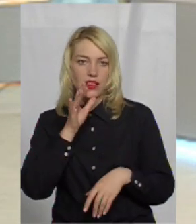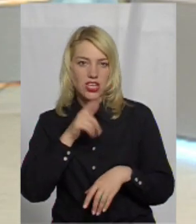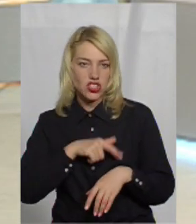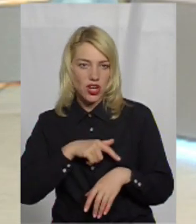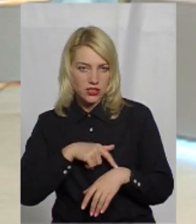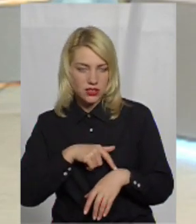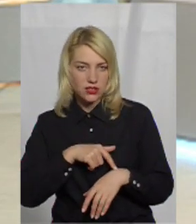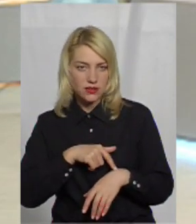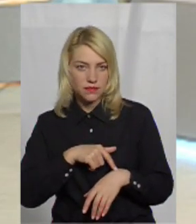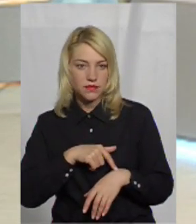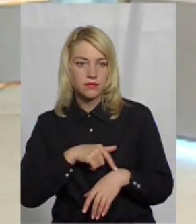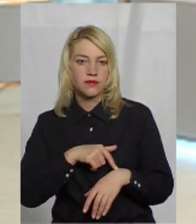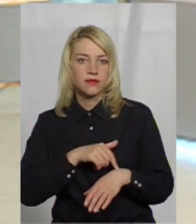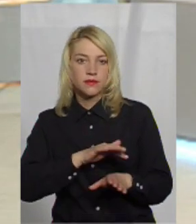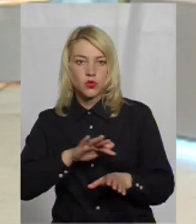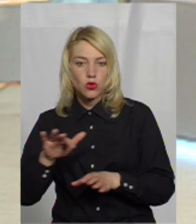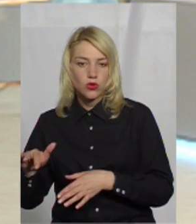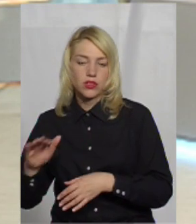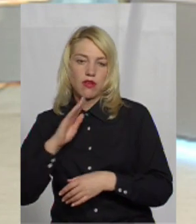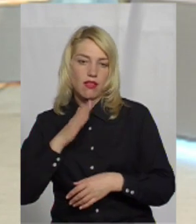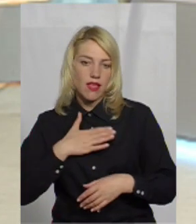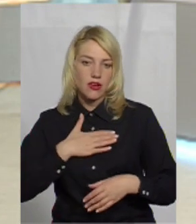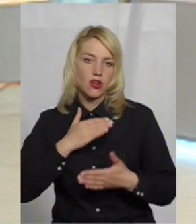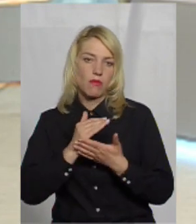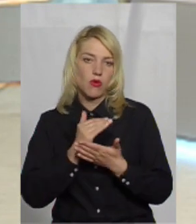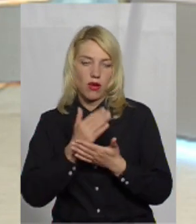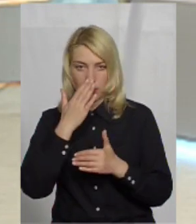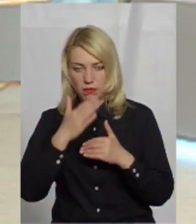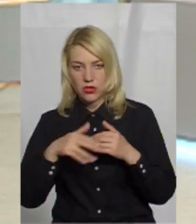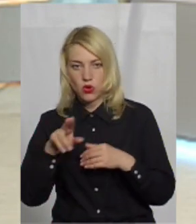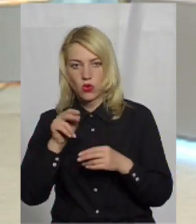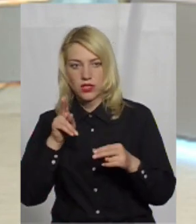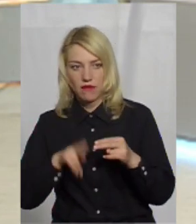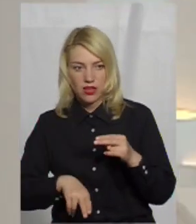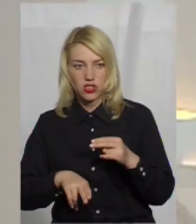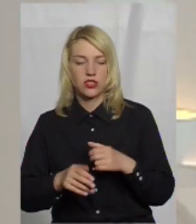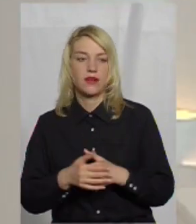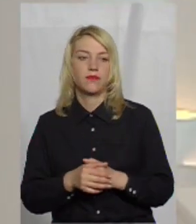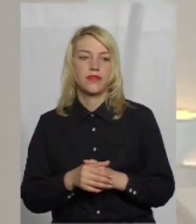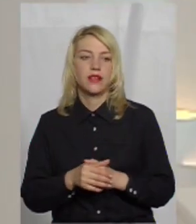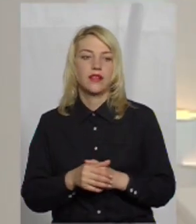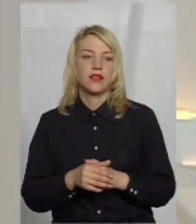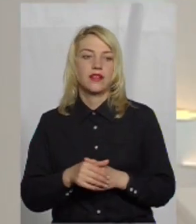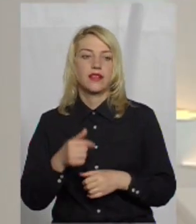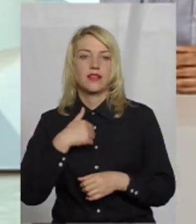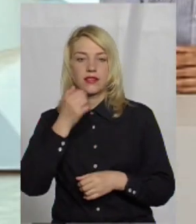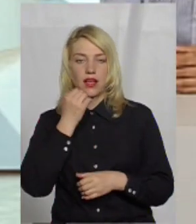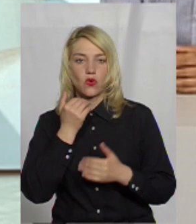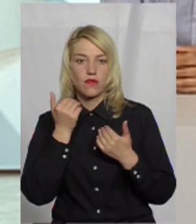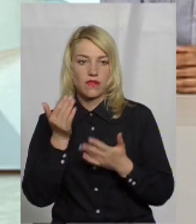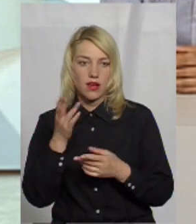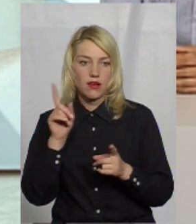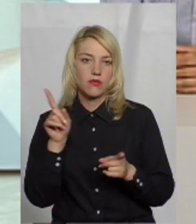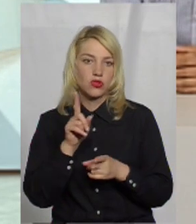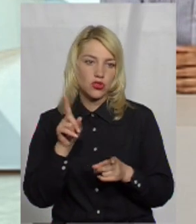йде. Наша програма наближається до завершення. Я дякую вам